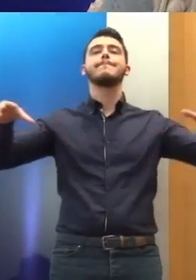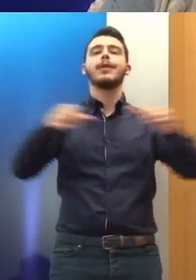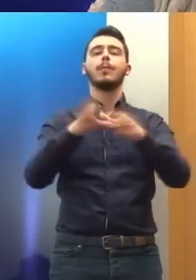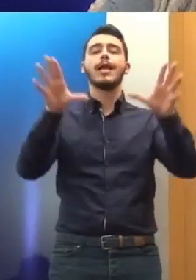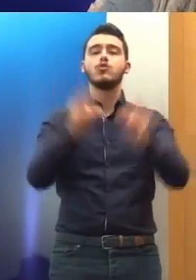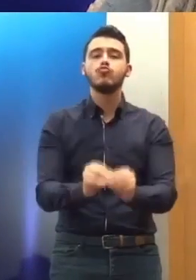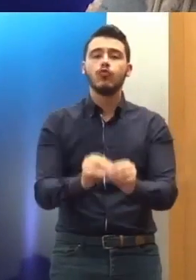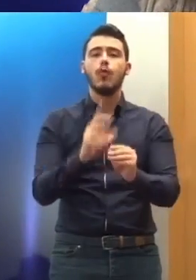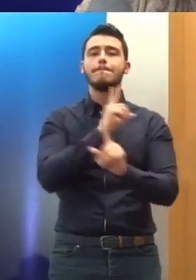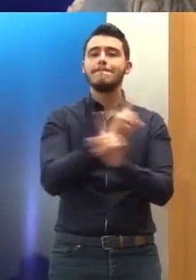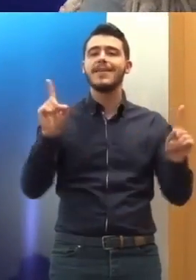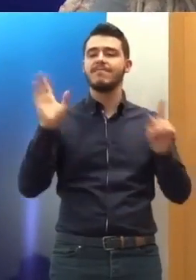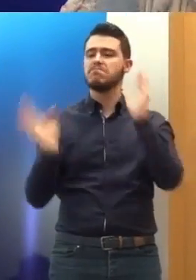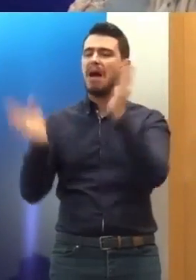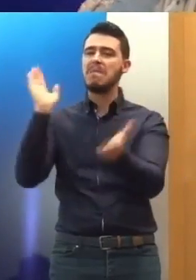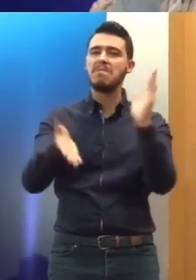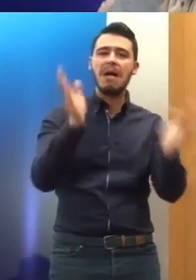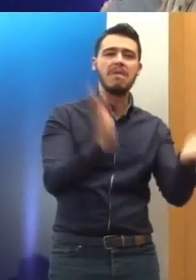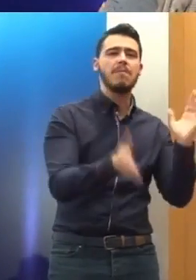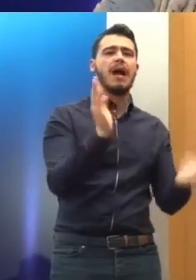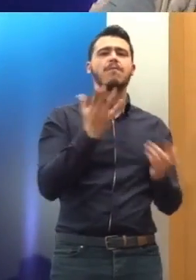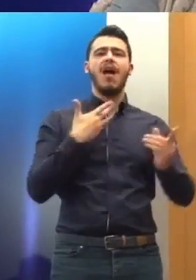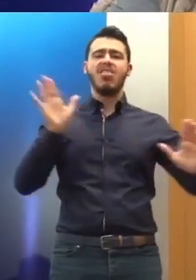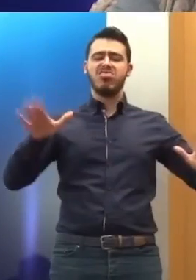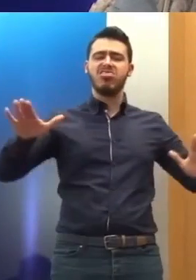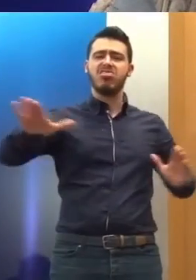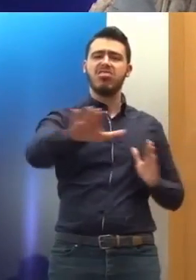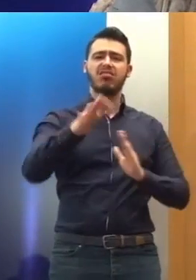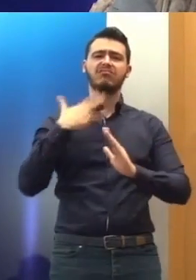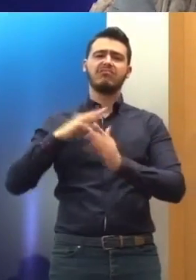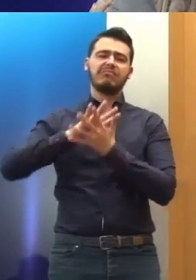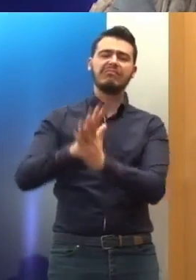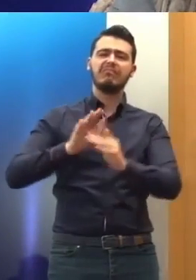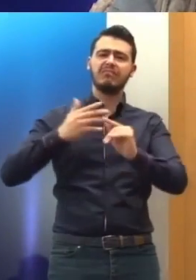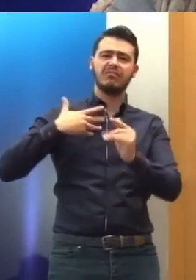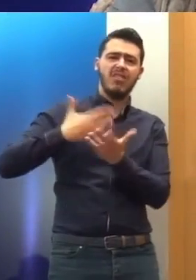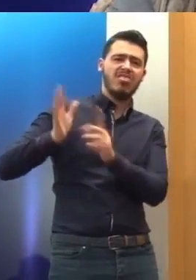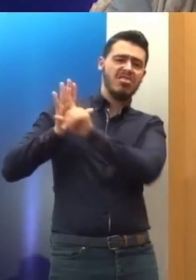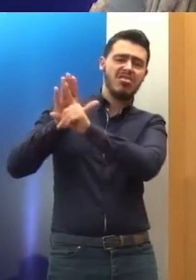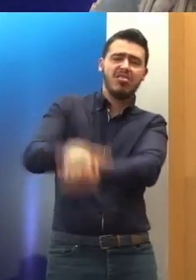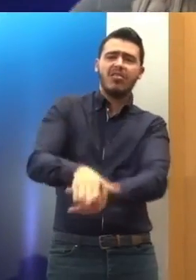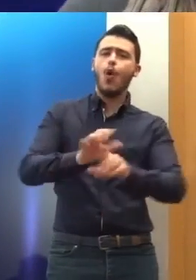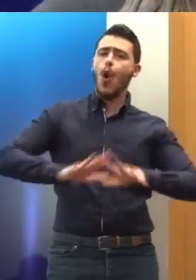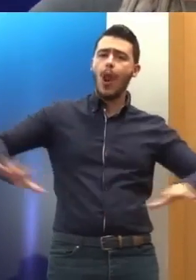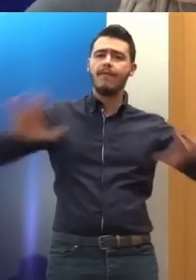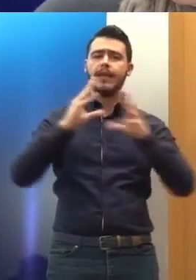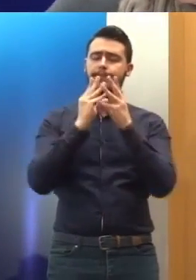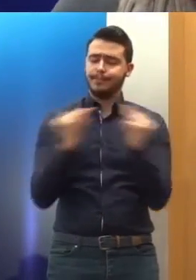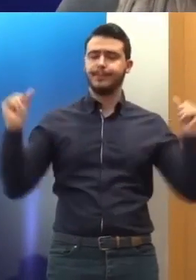πρόληψη των βασανιστήριων και της απάθρωπης ή ταπεινωτικής μεταχείρισης ή τιμωρίας. Ελπίζω να μην σας βασανίσω για πολύ.